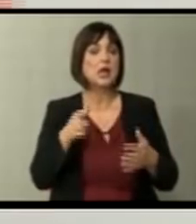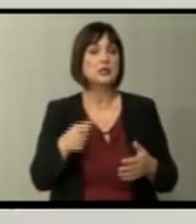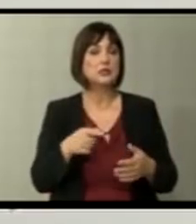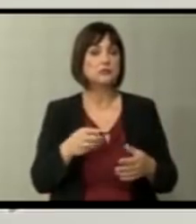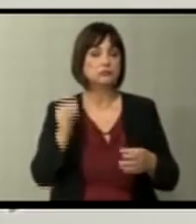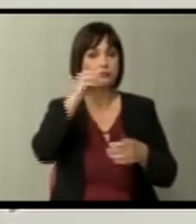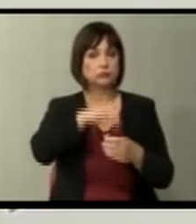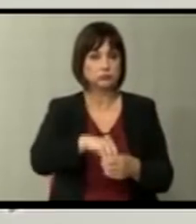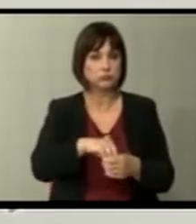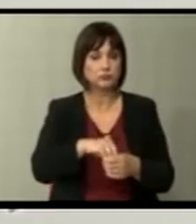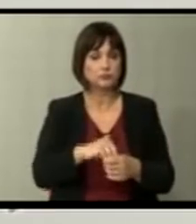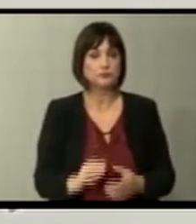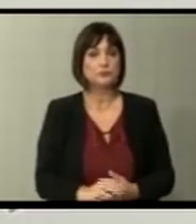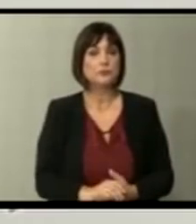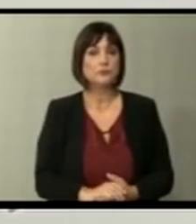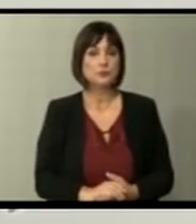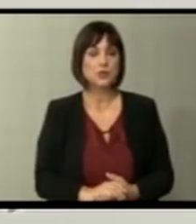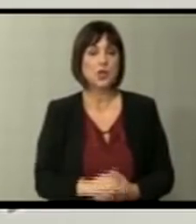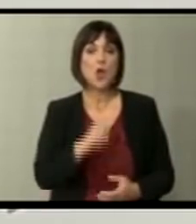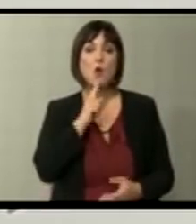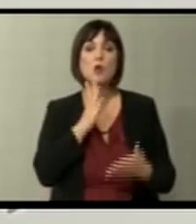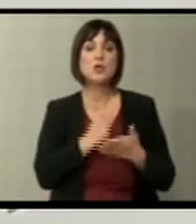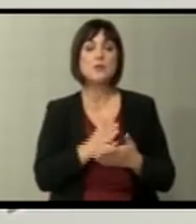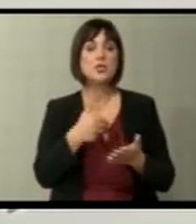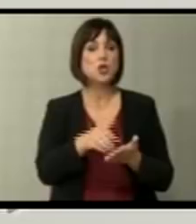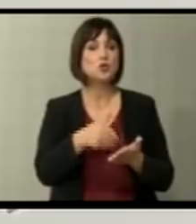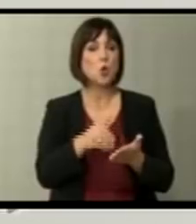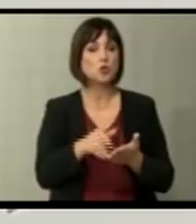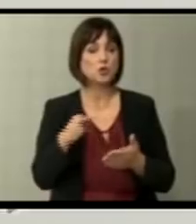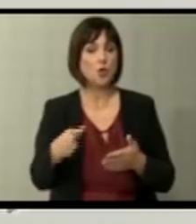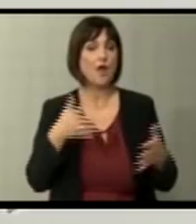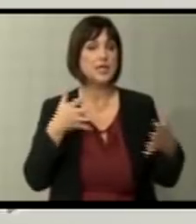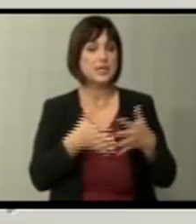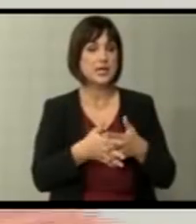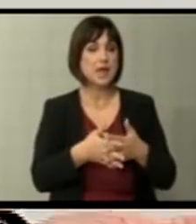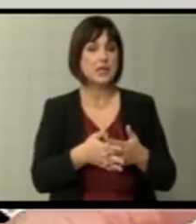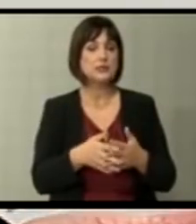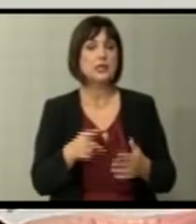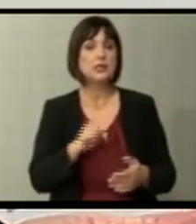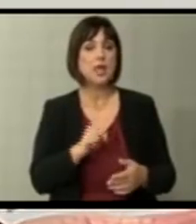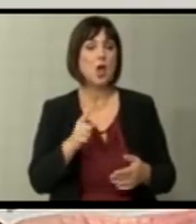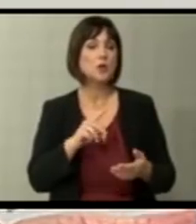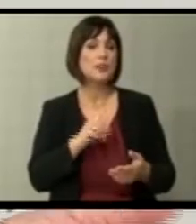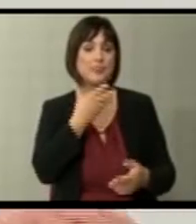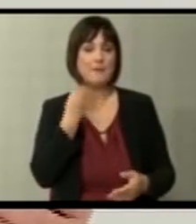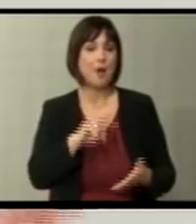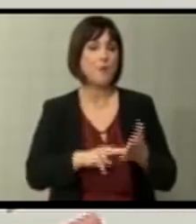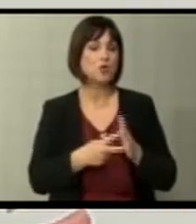и кој ќе биде трошок од на таа интеграција. Нема политичка волја.